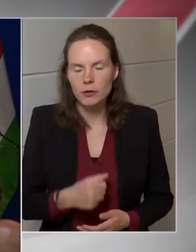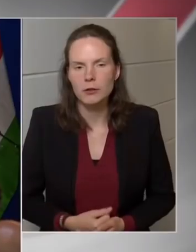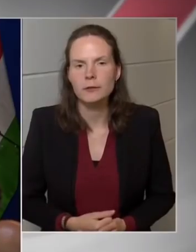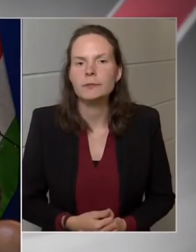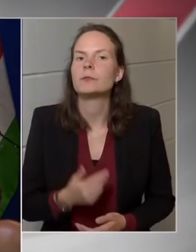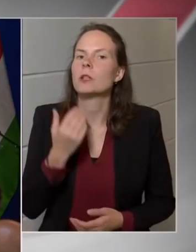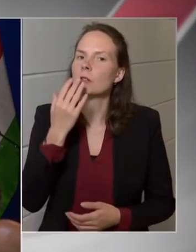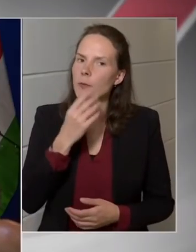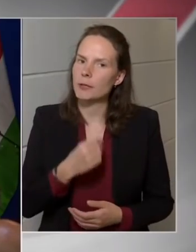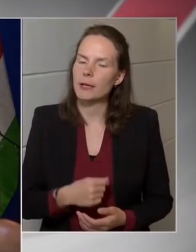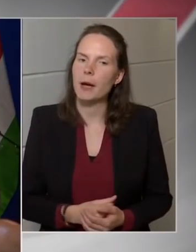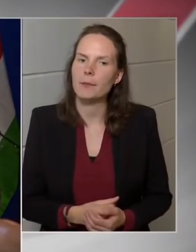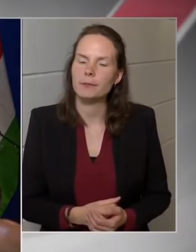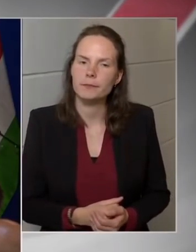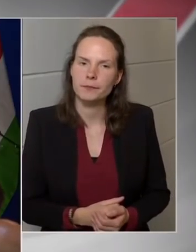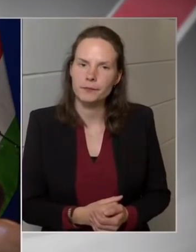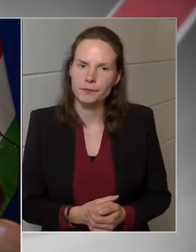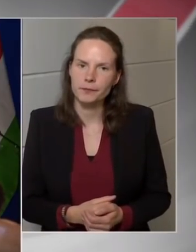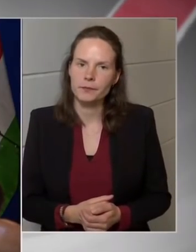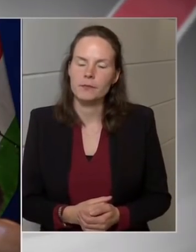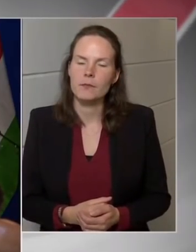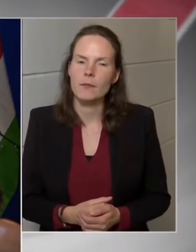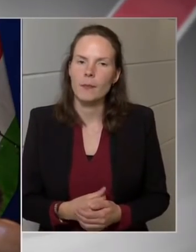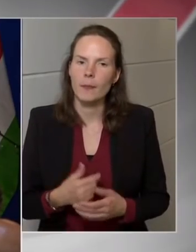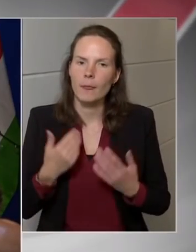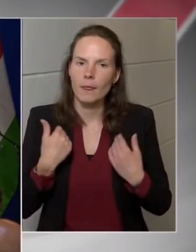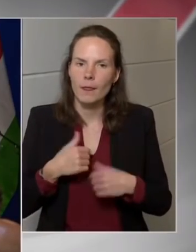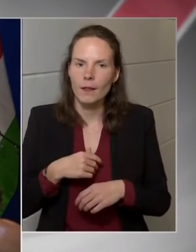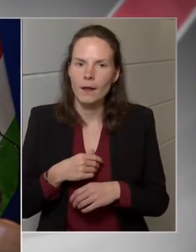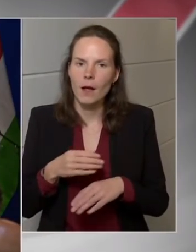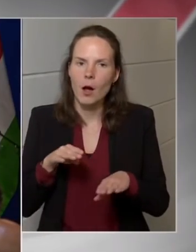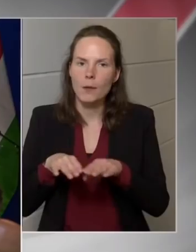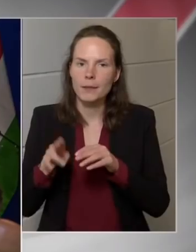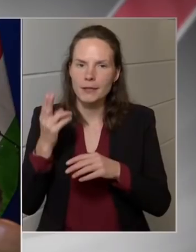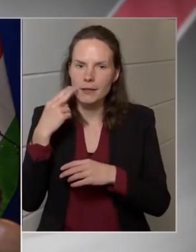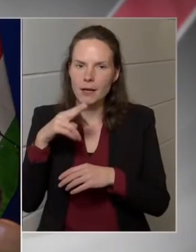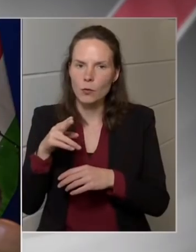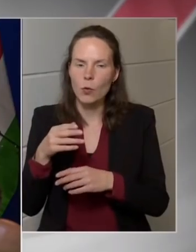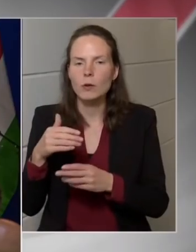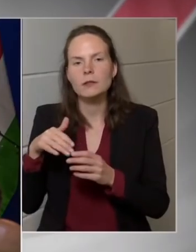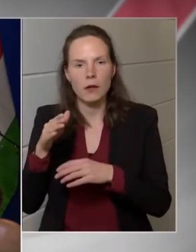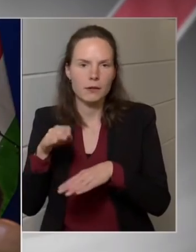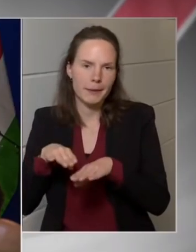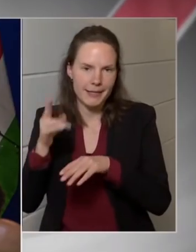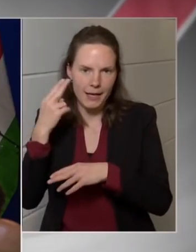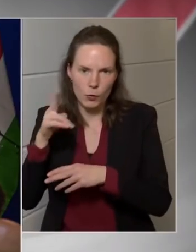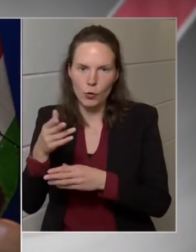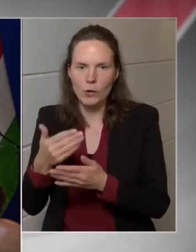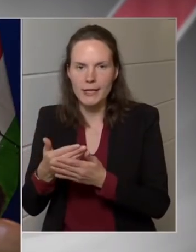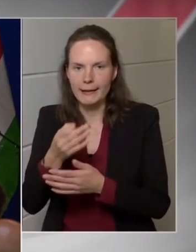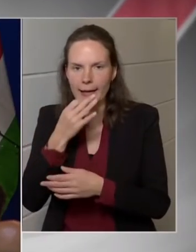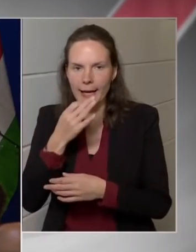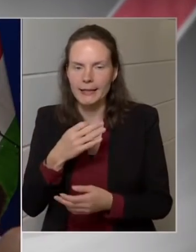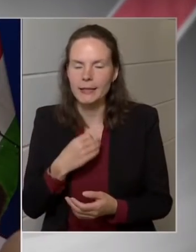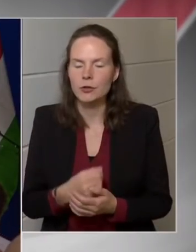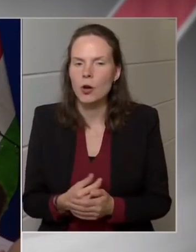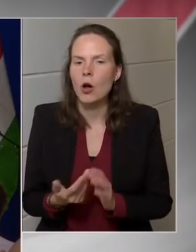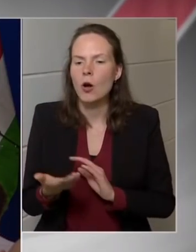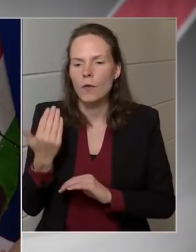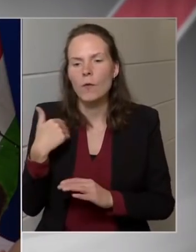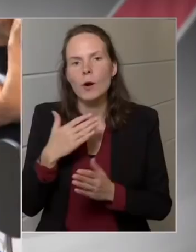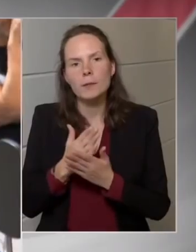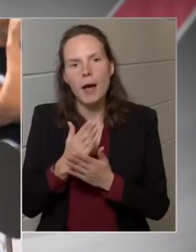Köszönöm szépen. Tán Krista vagyok a Reuters-től, és én nagyminiszter úrhoz lenne egy pár kérdésem. Tehát ugye voltak már